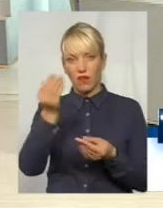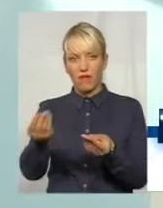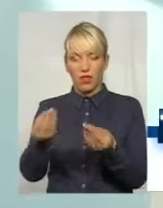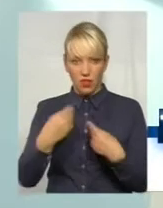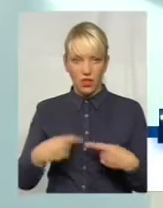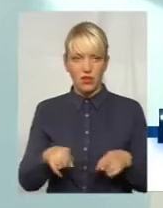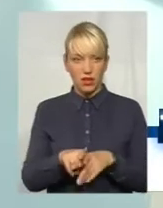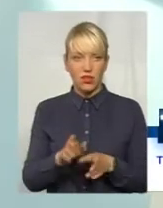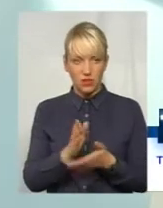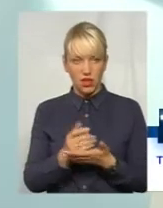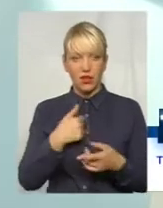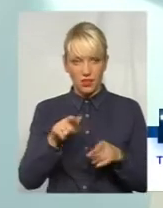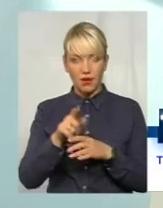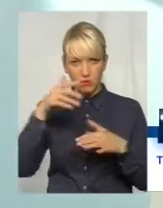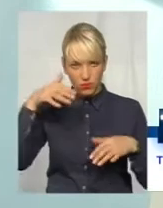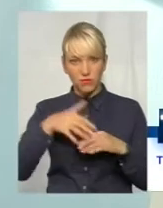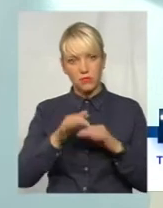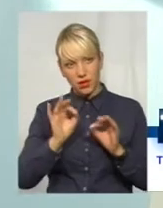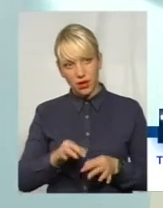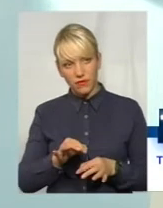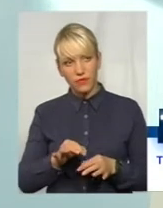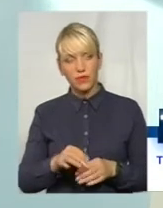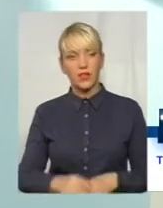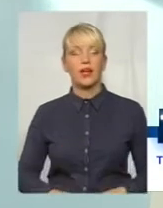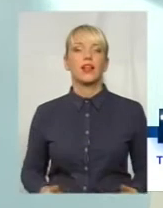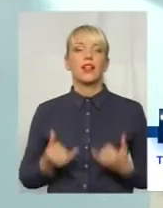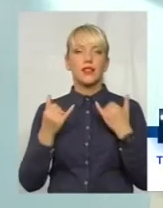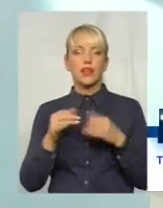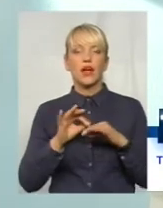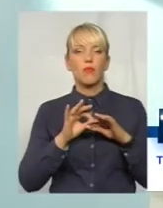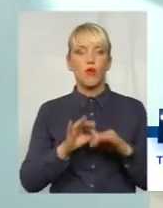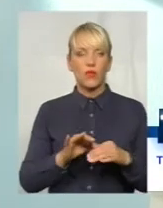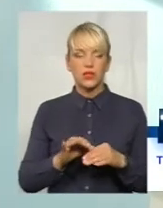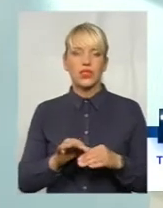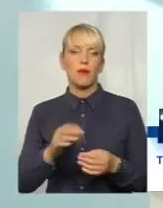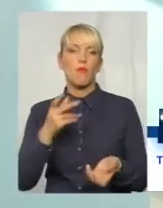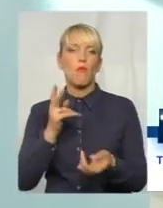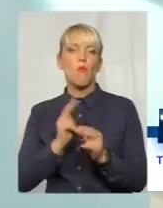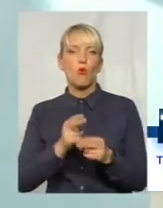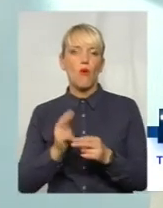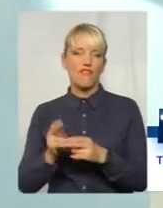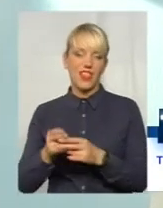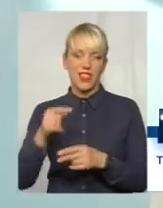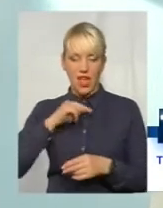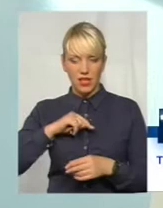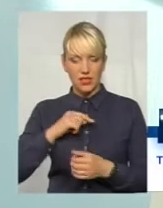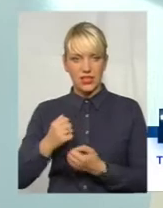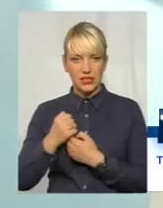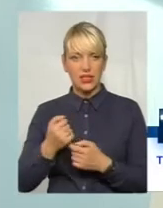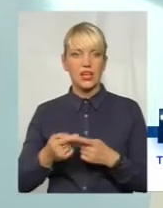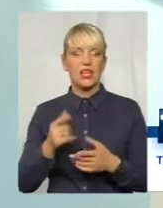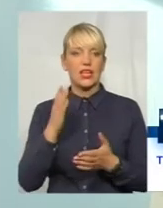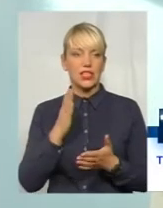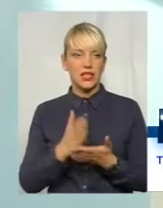Чи якось ви відповідаєте? Для проведення імунопрофілактики, масової імунопрофілактики, дійсно, ми